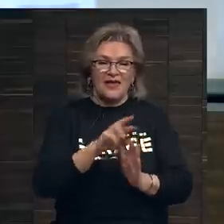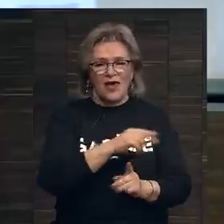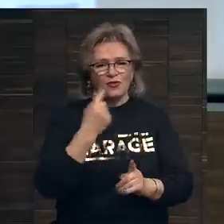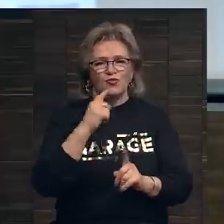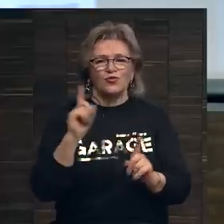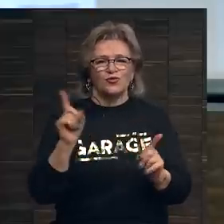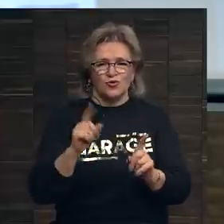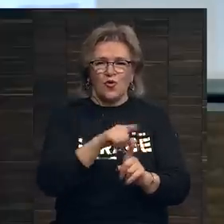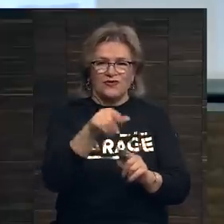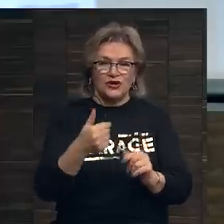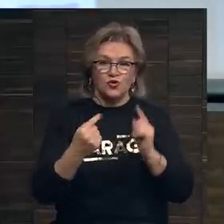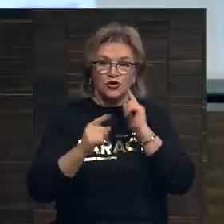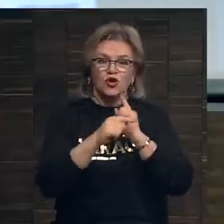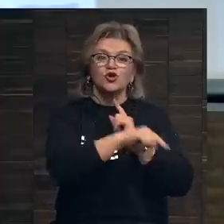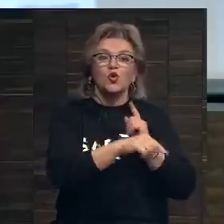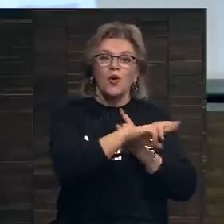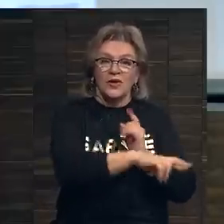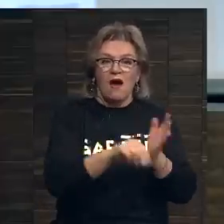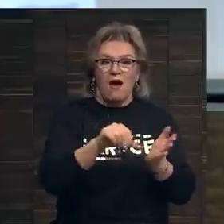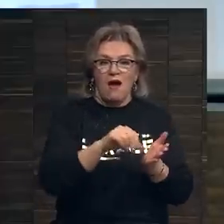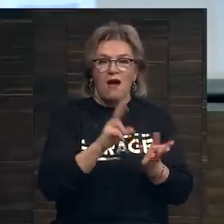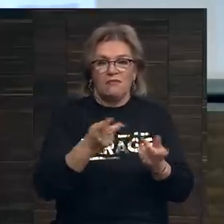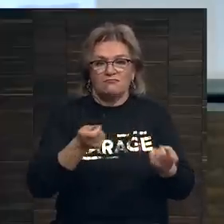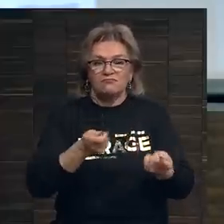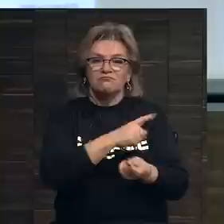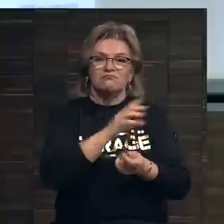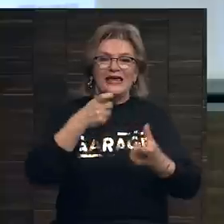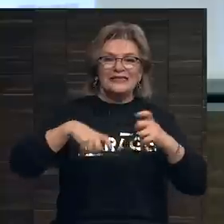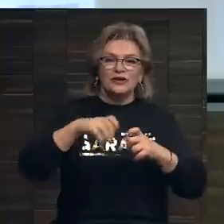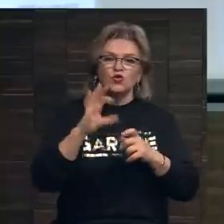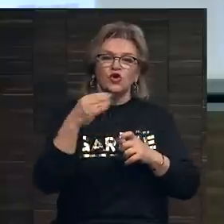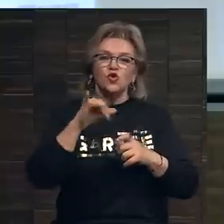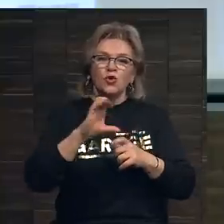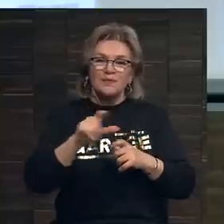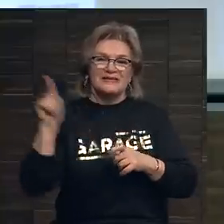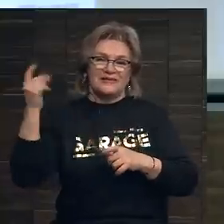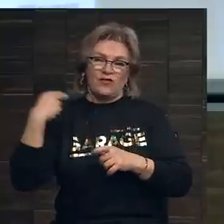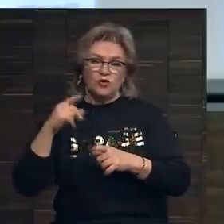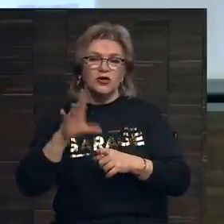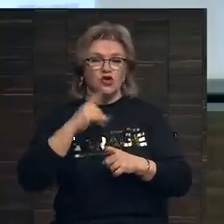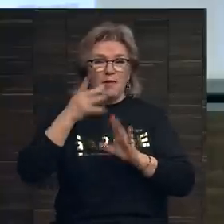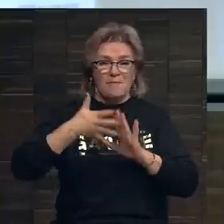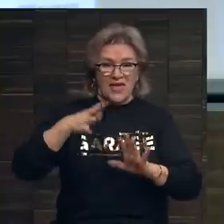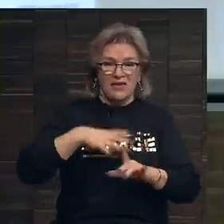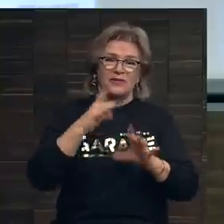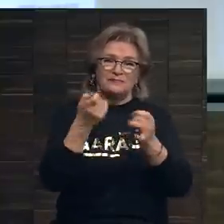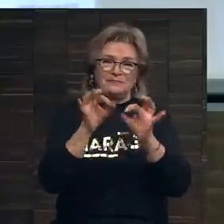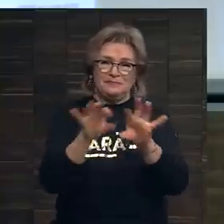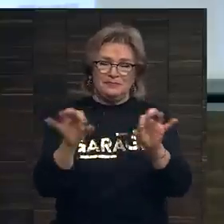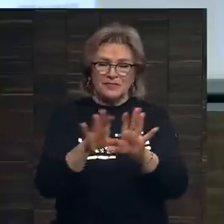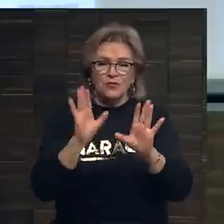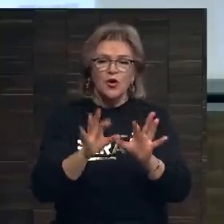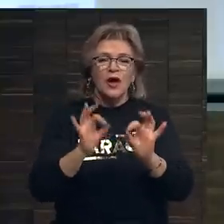я думаю, что вы сейчас услышали, что я представляю институт Сотбис в Лондоне, и чтобы это было понятнее, я немножко поясню.